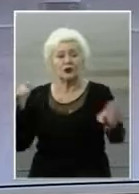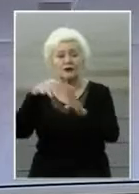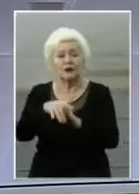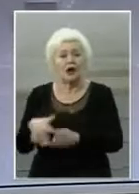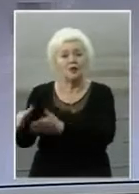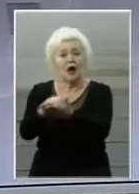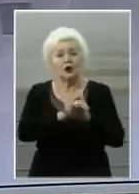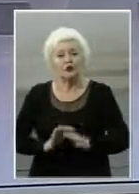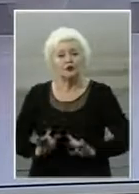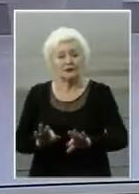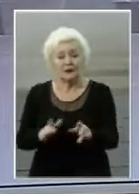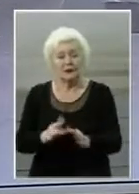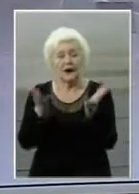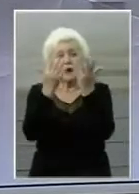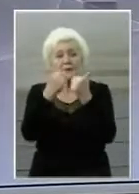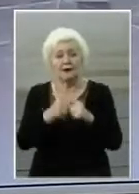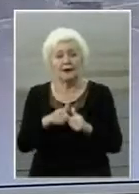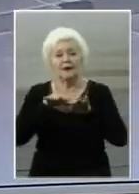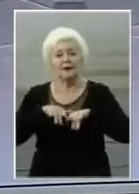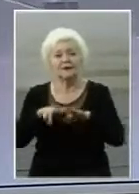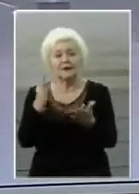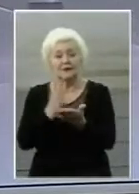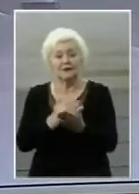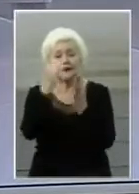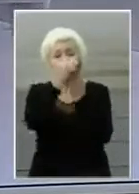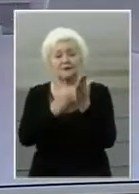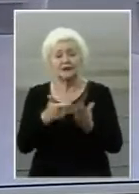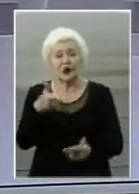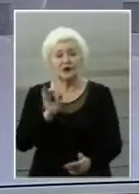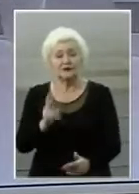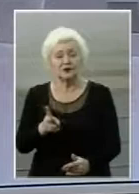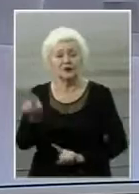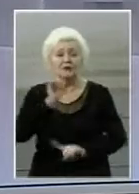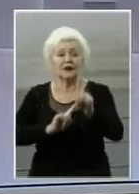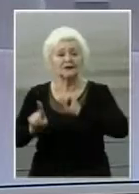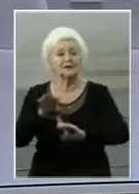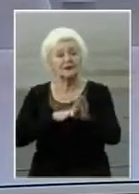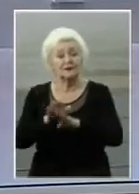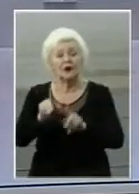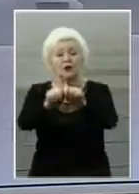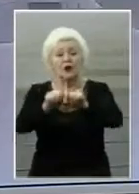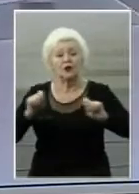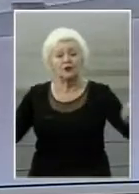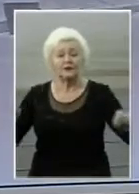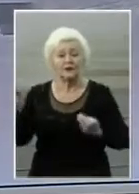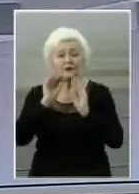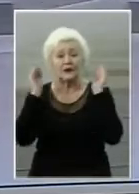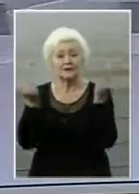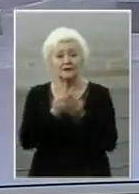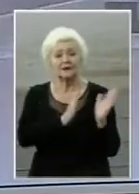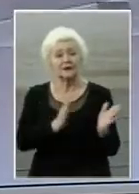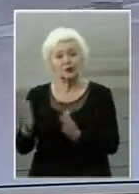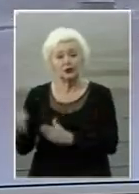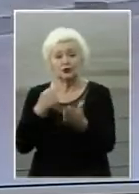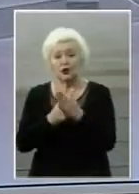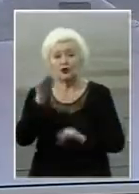на громадських діячів. Перелік справ мав назву «Список Гандзюк». Засідання відбувалось у відкритому та закритому режимах.